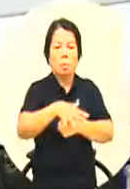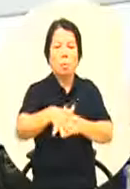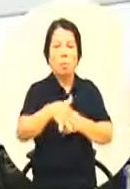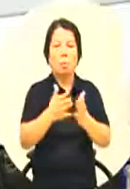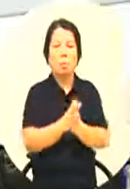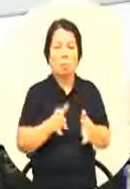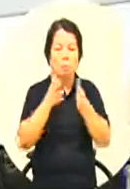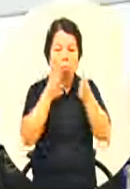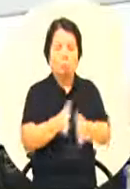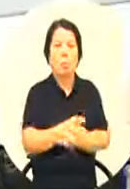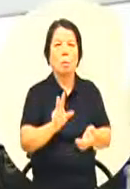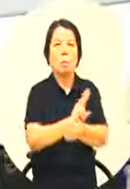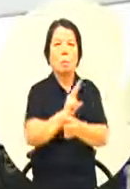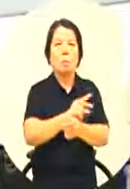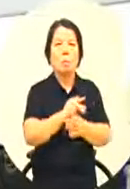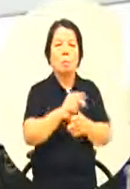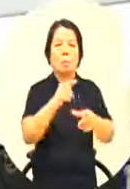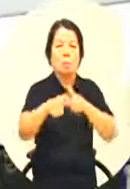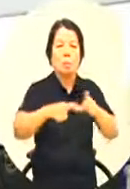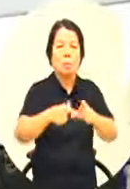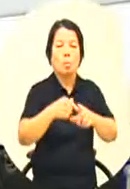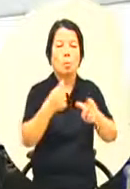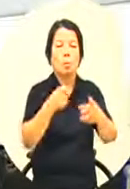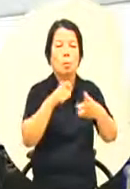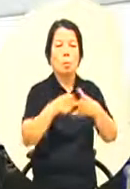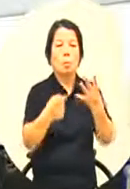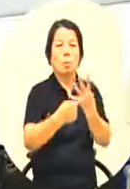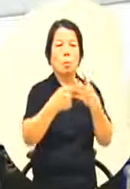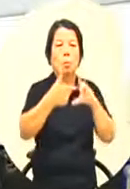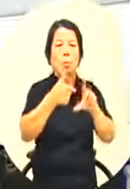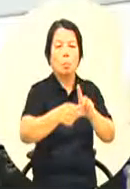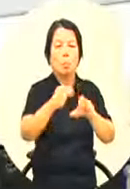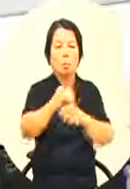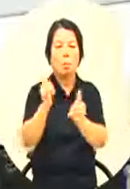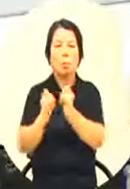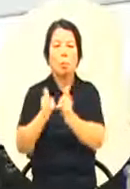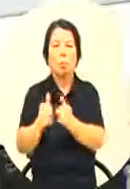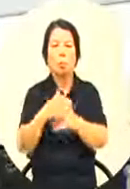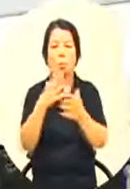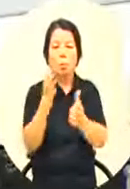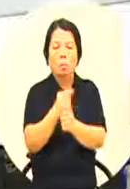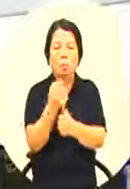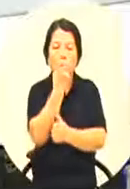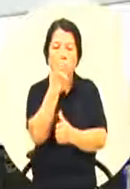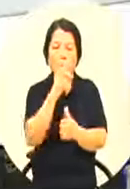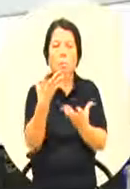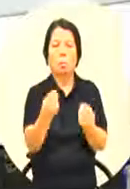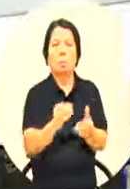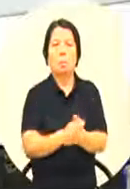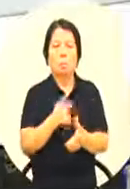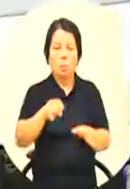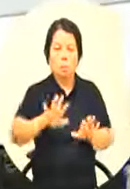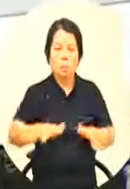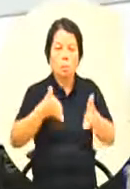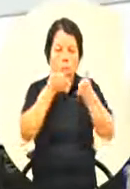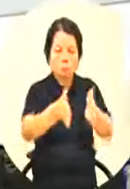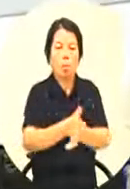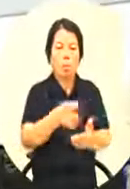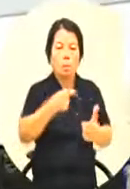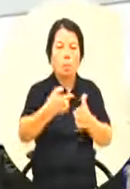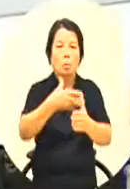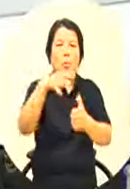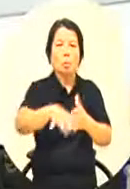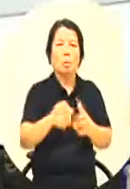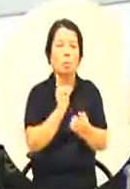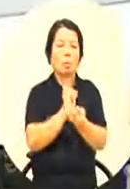我们林园工业区的一个居民做一个健康的一个总体检那我们今天是针对我们的教育局